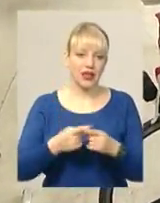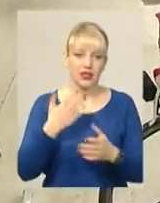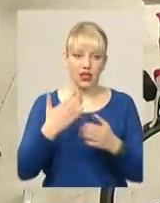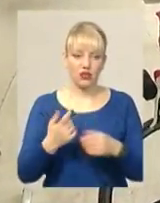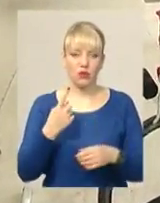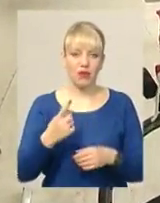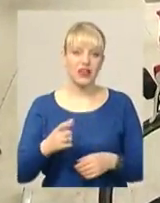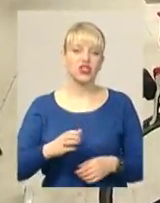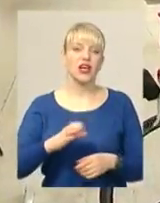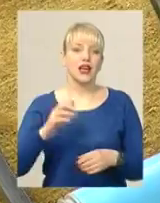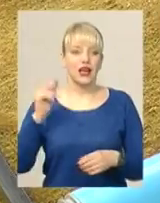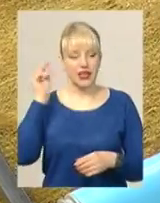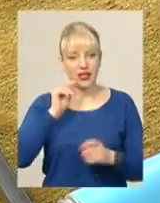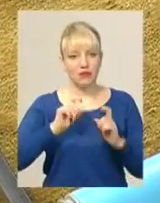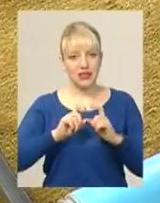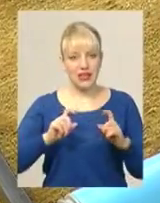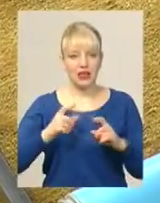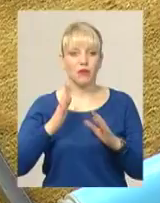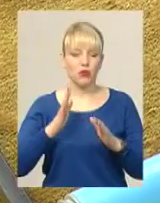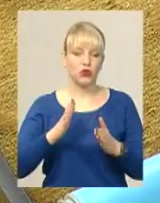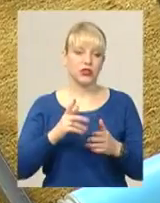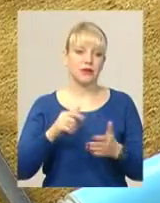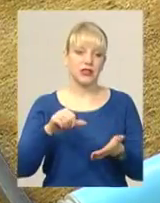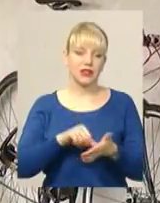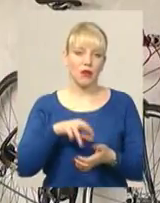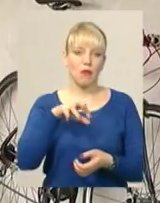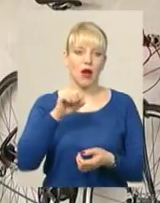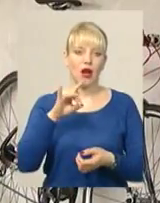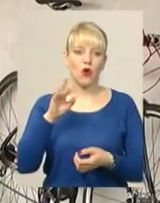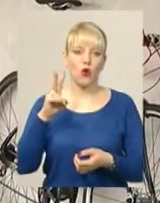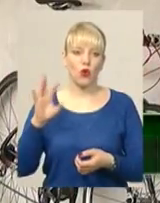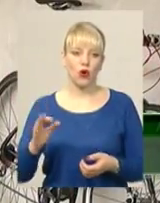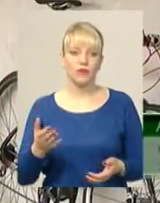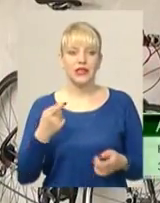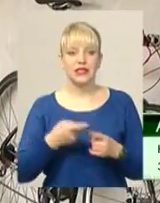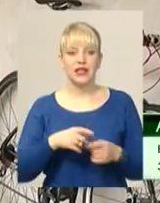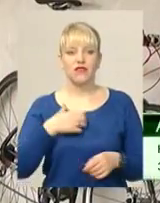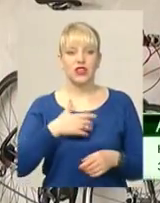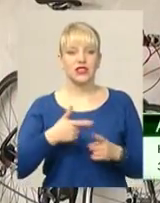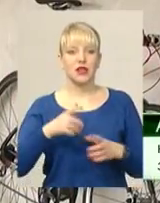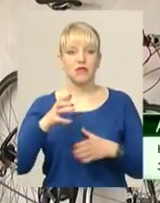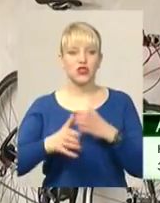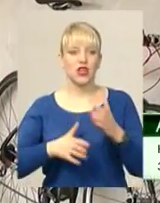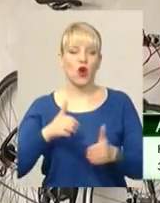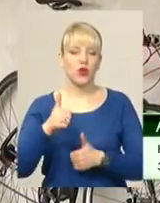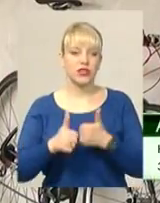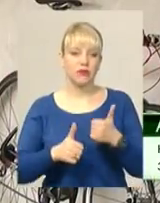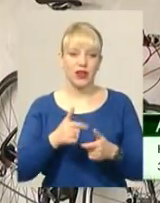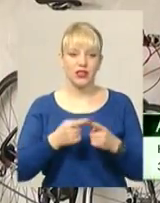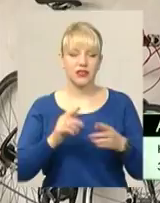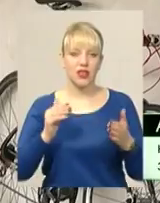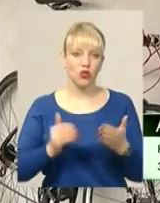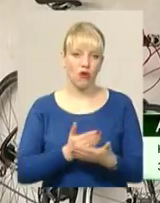України, то представлять країну на всесвітніх заїздах у Марокко. Це дуже важливо, тому що це вже міжнародні змагання і це